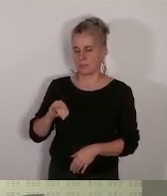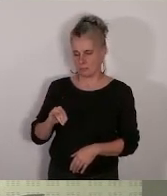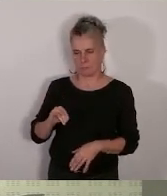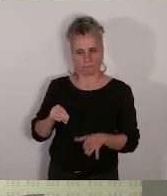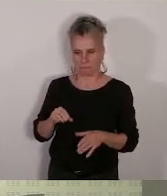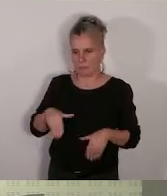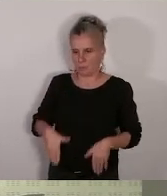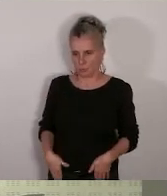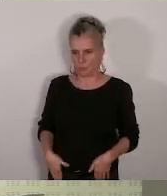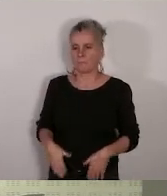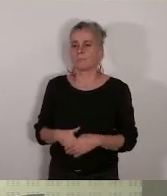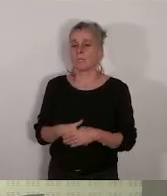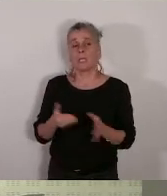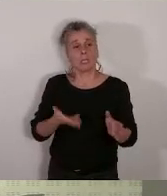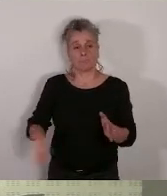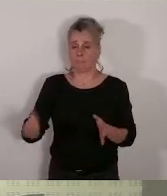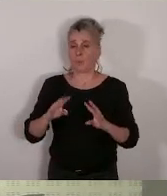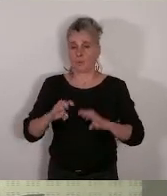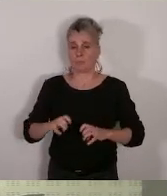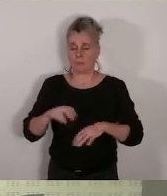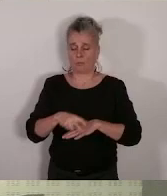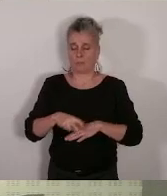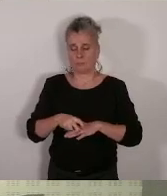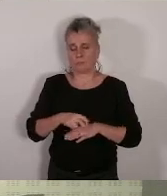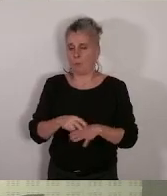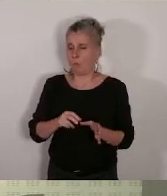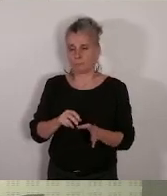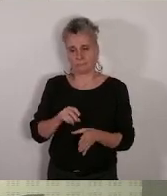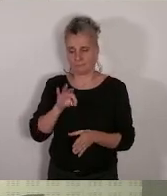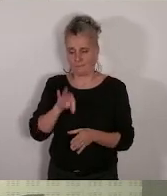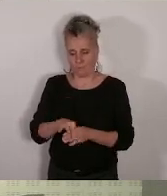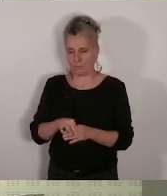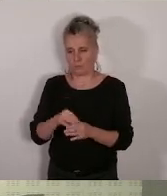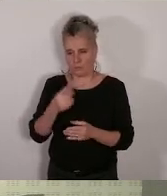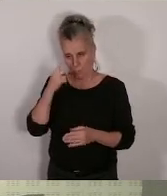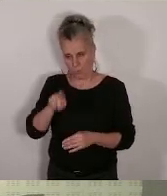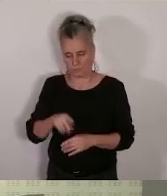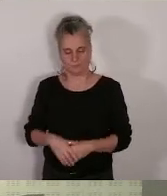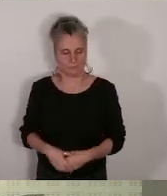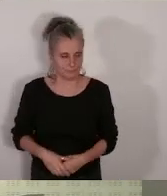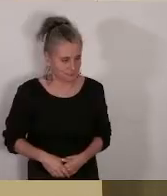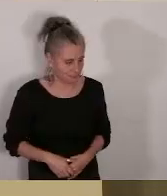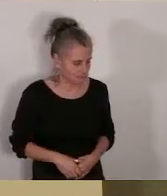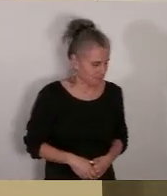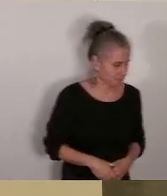favorable du Conseil d'arrondissement. Rapport numéro 8, M. Sauré.